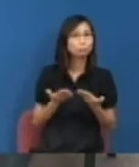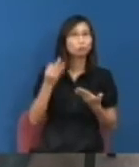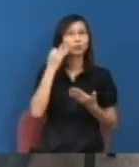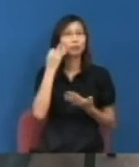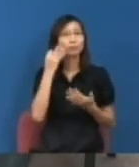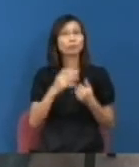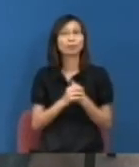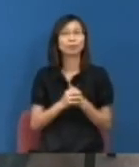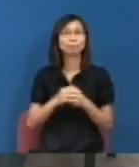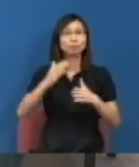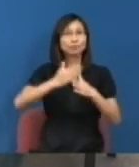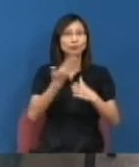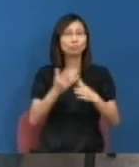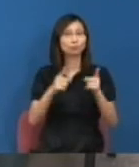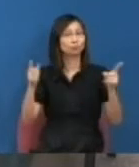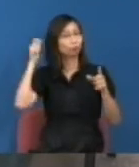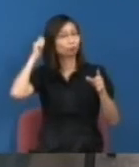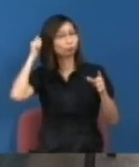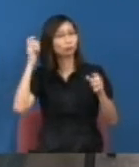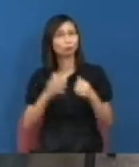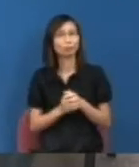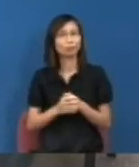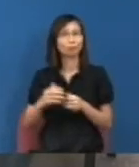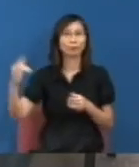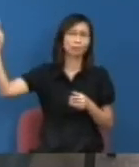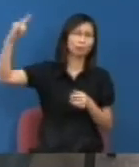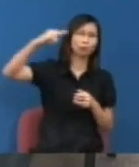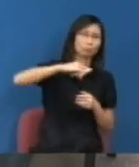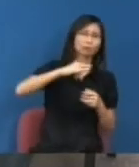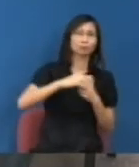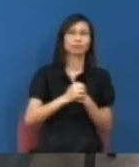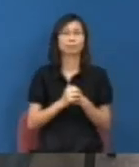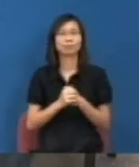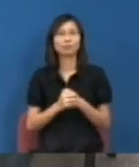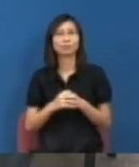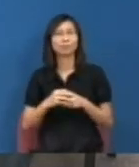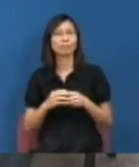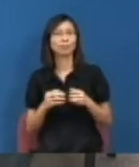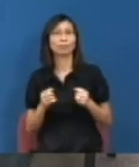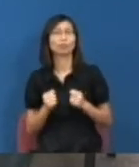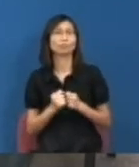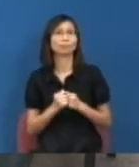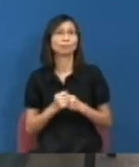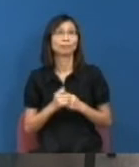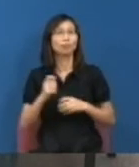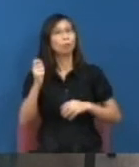Danny其實因為長毛剛剛下機都臨危而受託